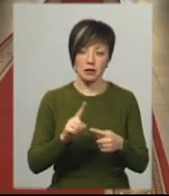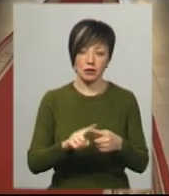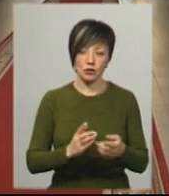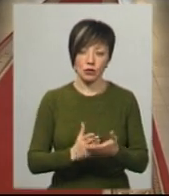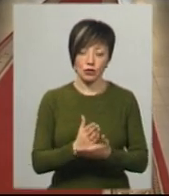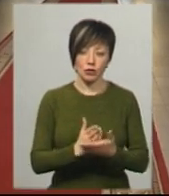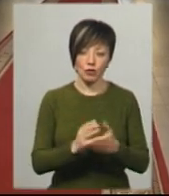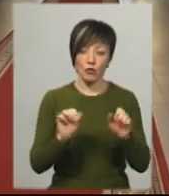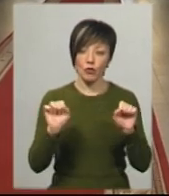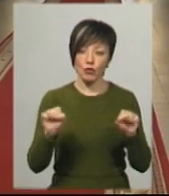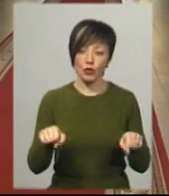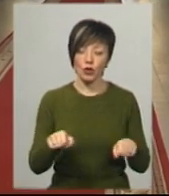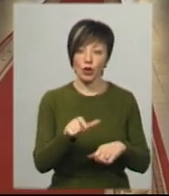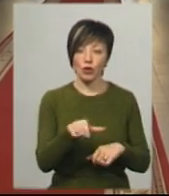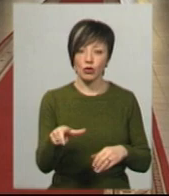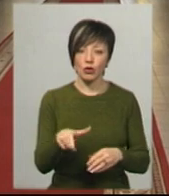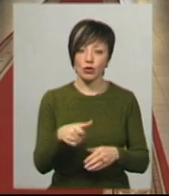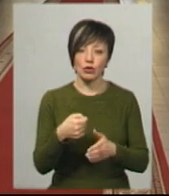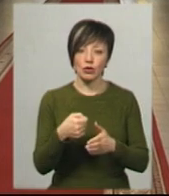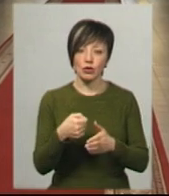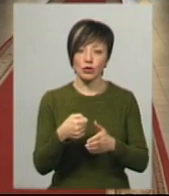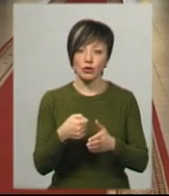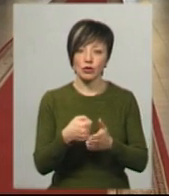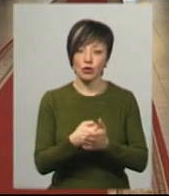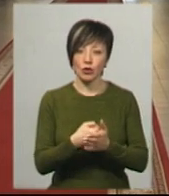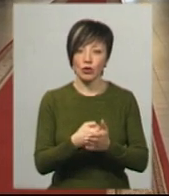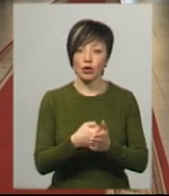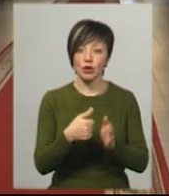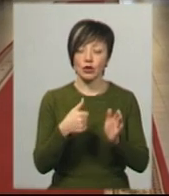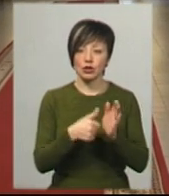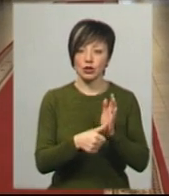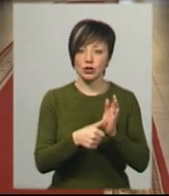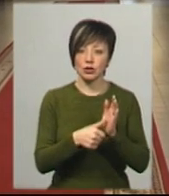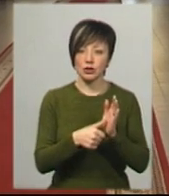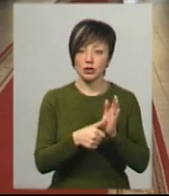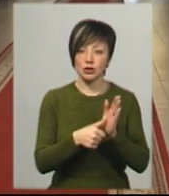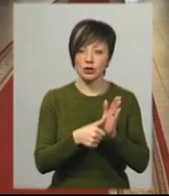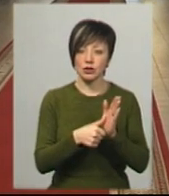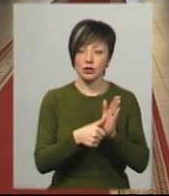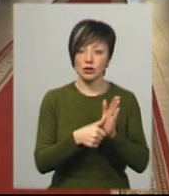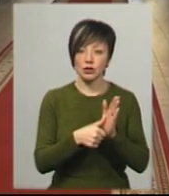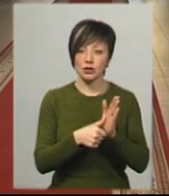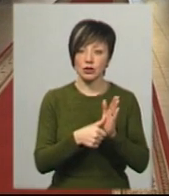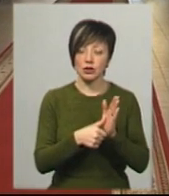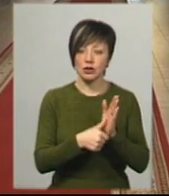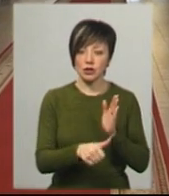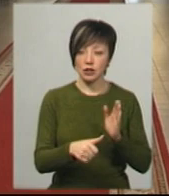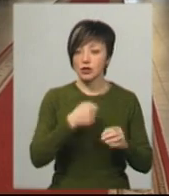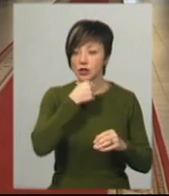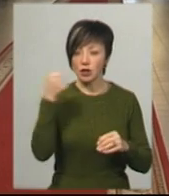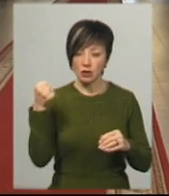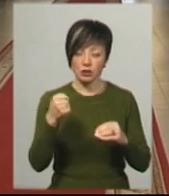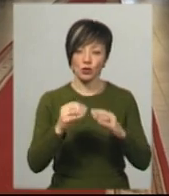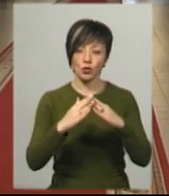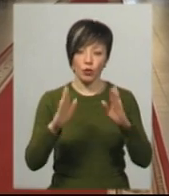службу можуть потрапити тільки люди, які до 60-го року життя. Після 60-го року життя я закликаю для того, щоб вони були вдома.